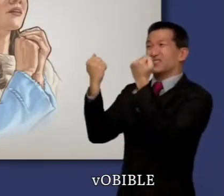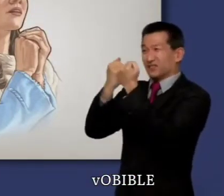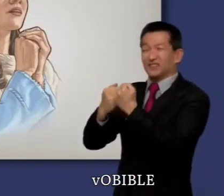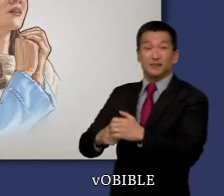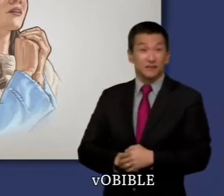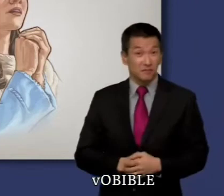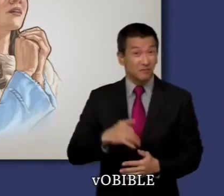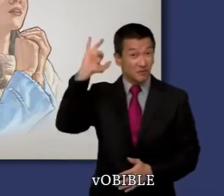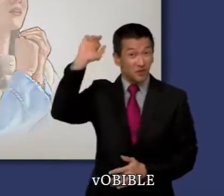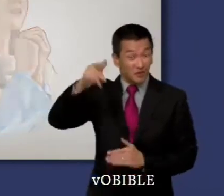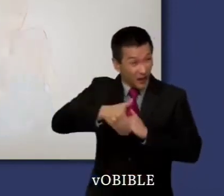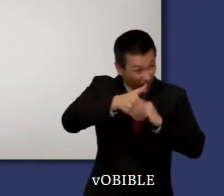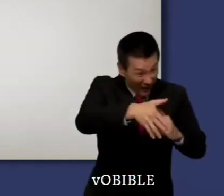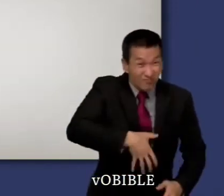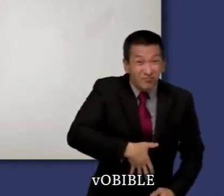pour son service.